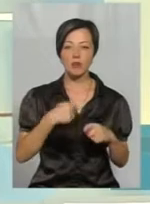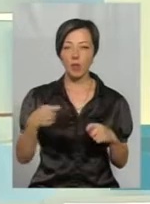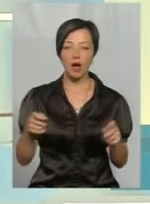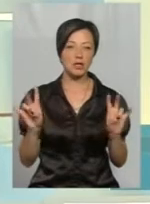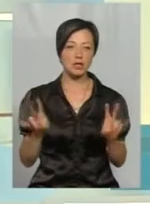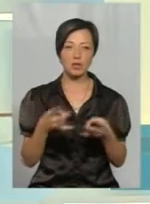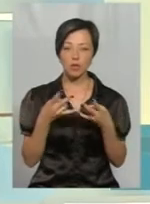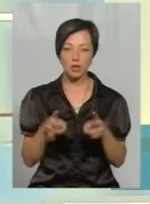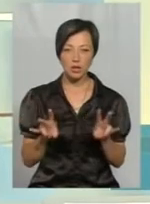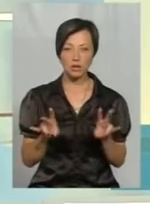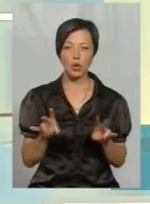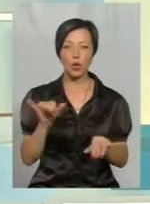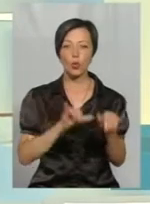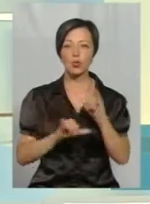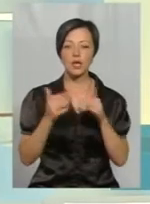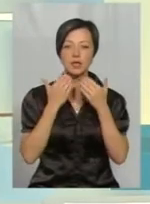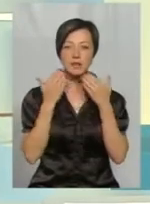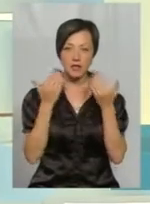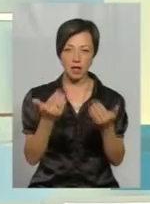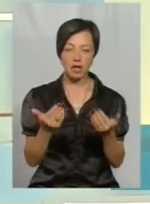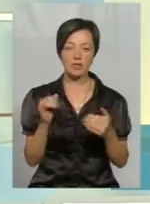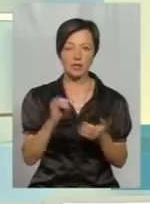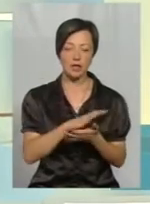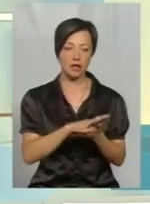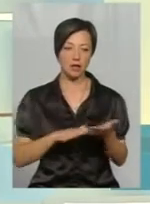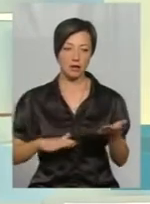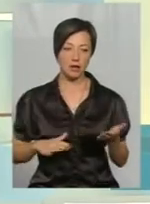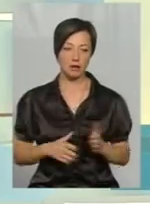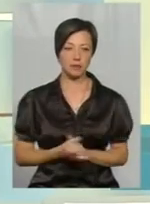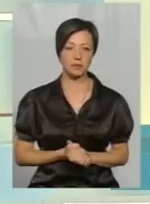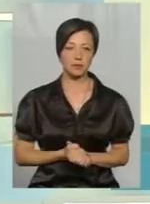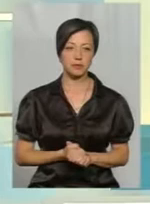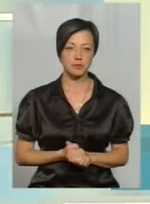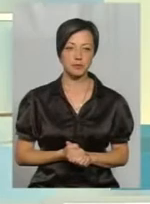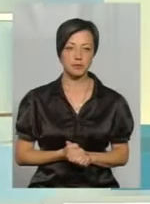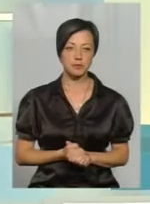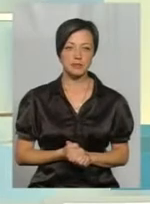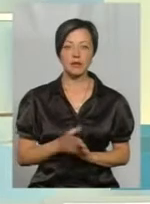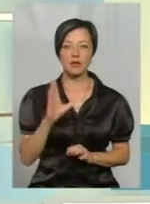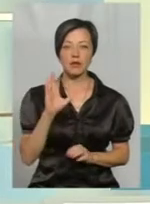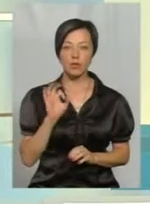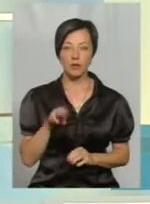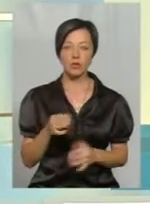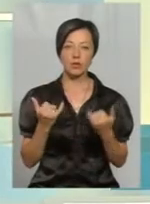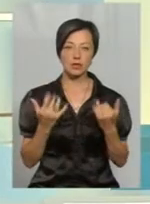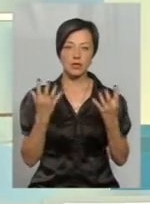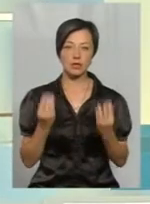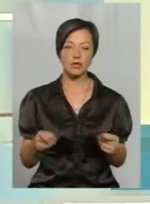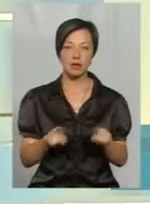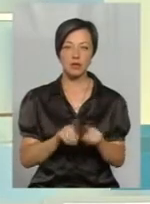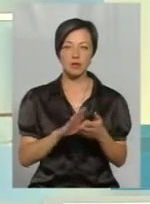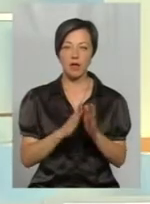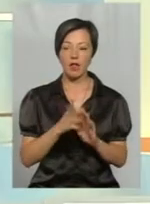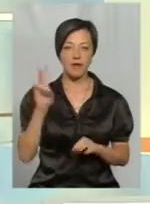потрібно, куди звертатись і так далі. От на сьогоднішній день така ситуація, що не